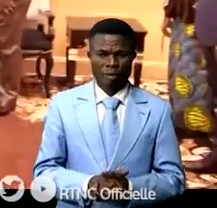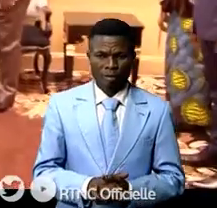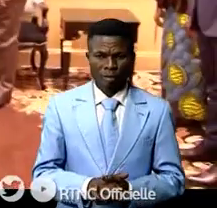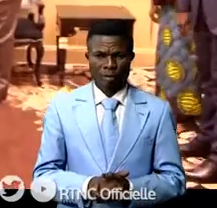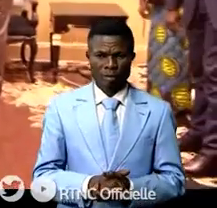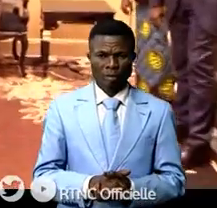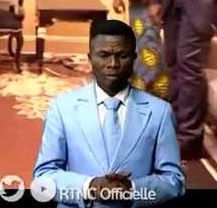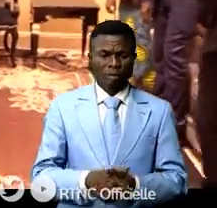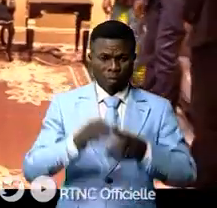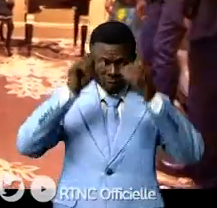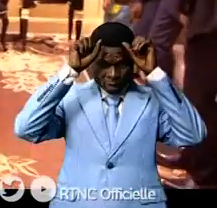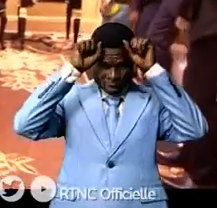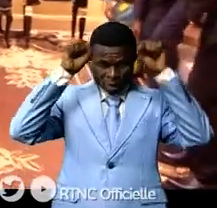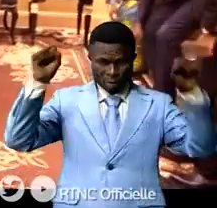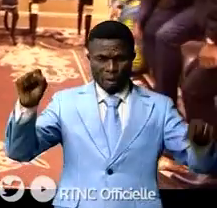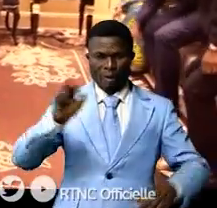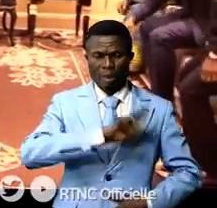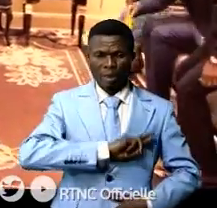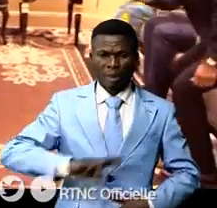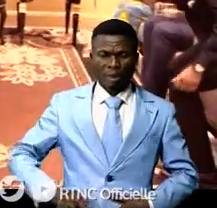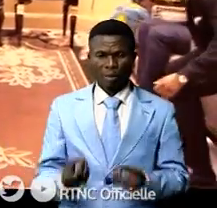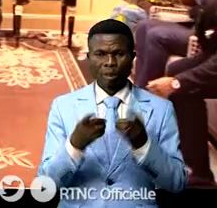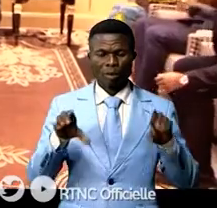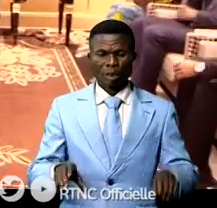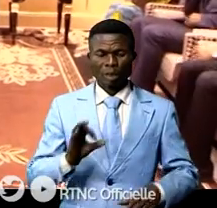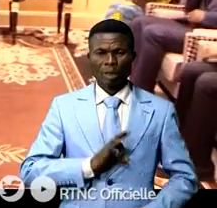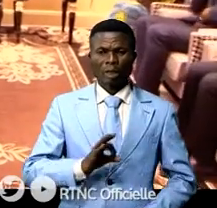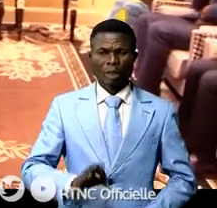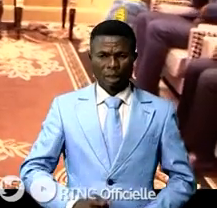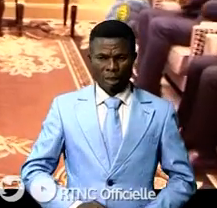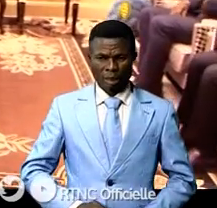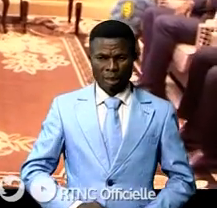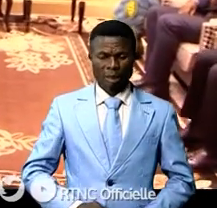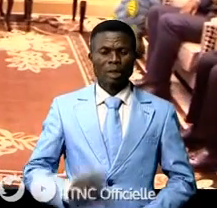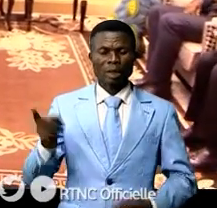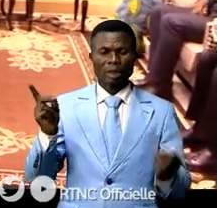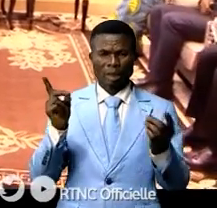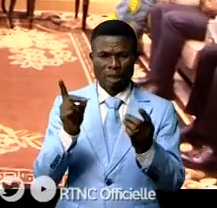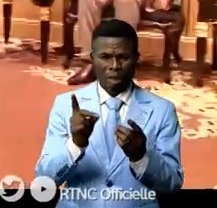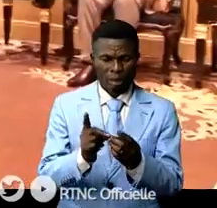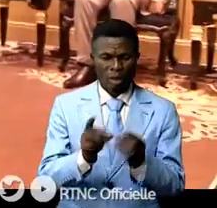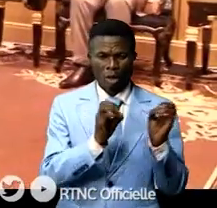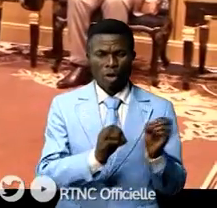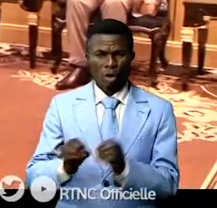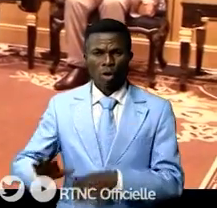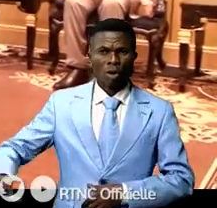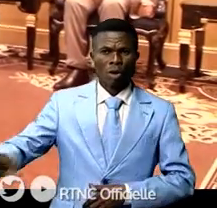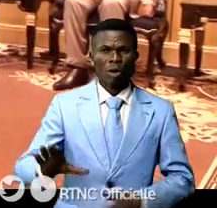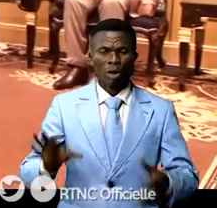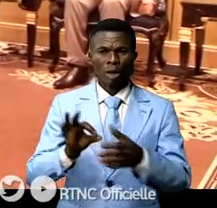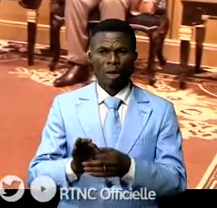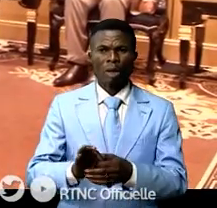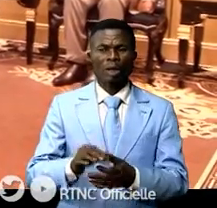Le président de la République, Félix Antoine Tchisekedi-Chilombo, attend de la mission de l'Organisation des Nations Unies à RDC,